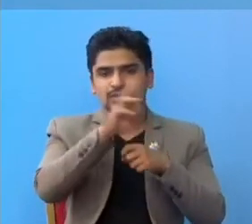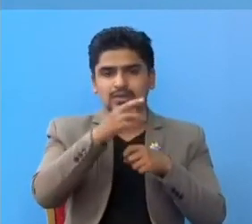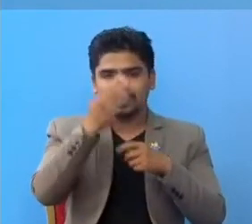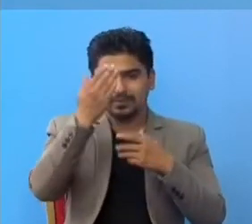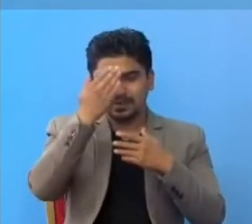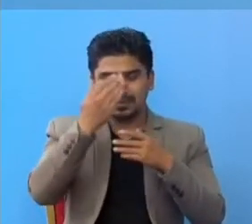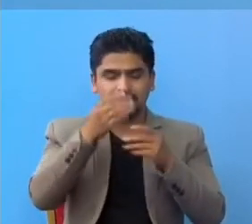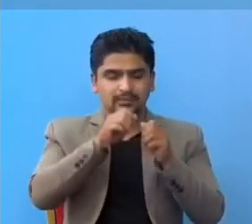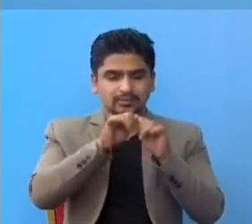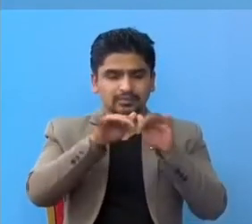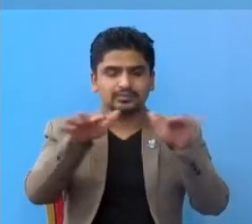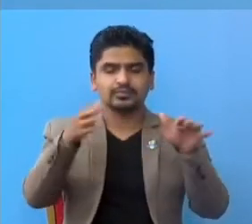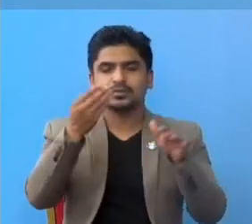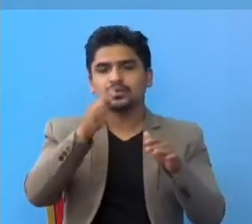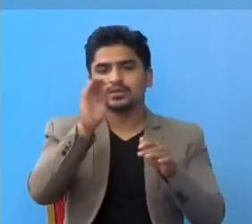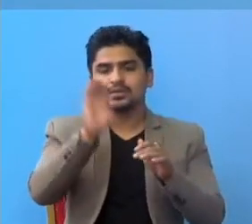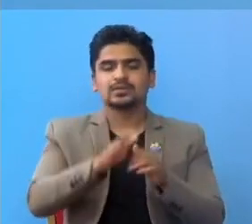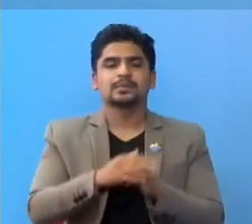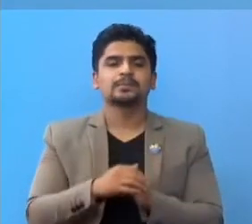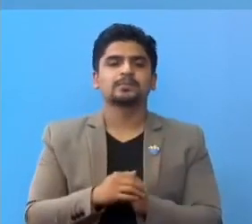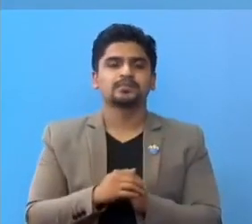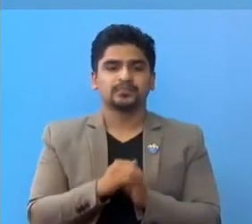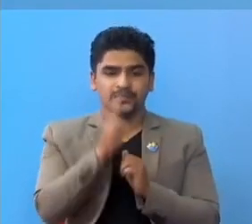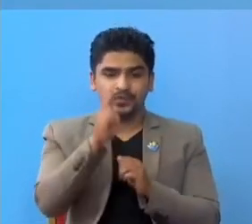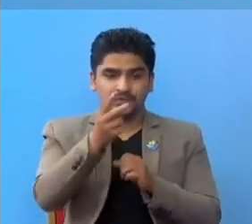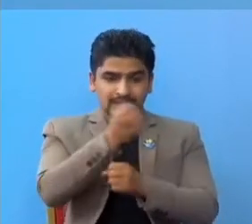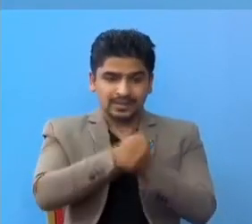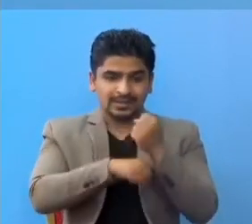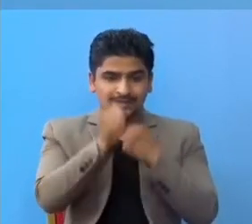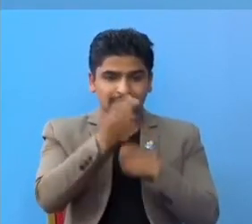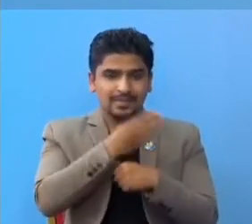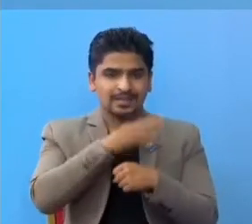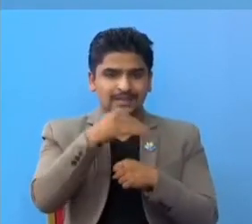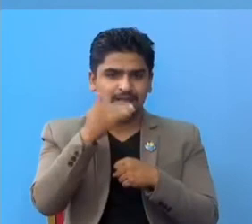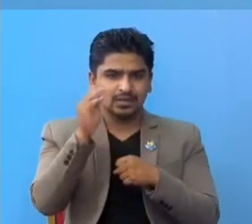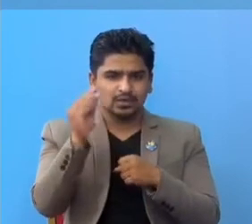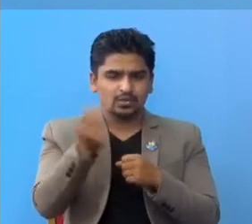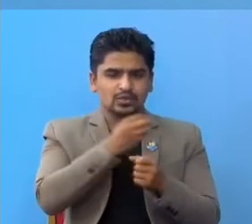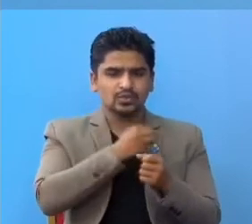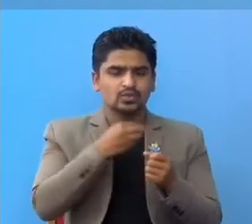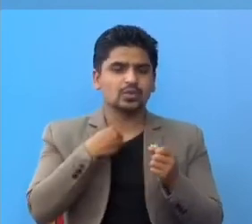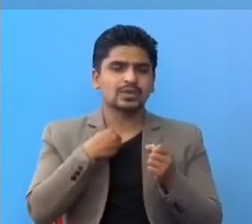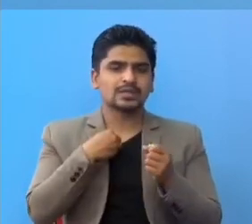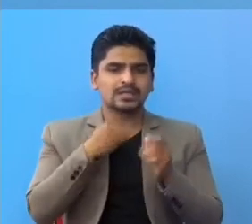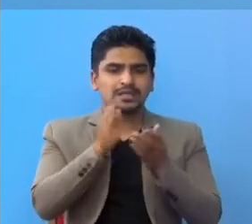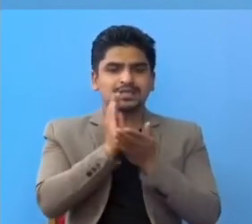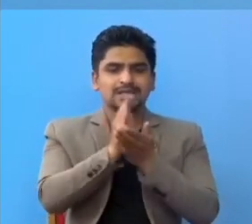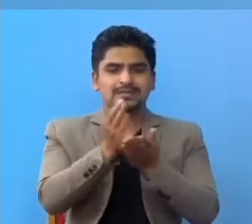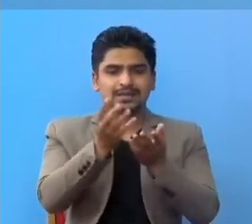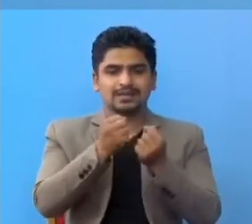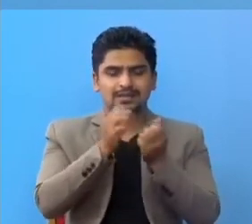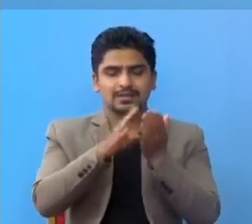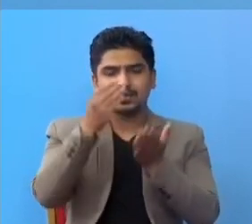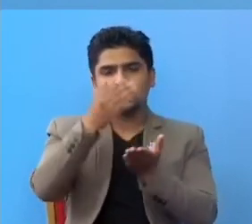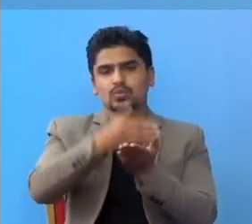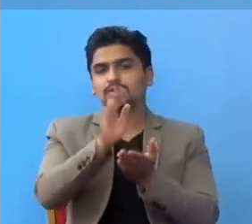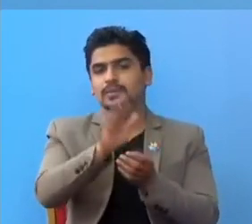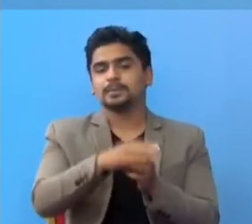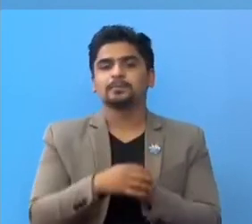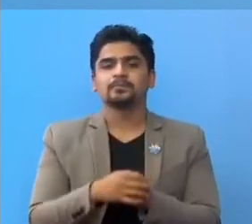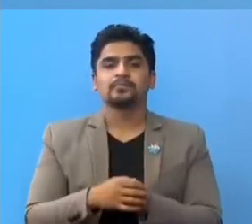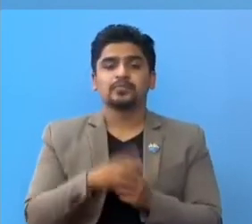संक्रमट गुजोकिम बड़ देजान्चा एसतो क्रिया कलापले मानिशलाई तुरेंते स्वास्तेल सेवा लीन बाट रोग दचा